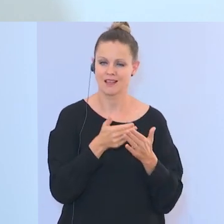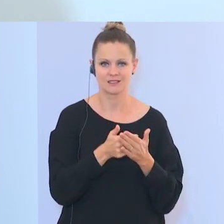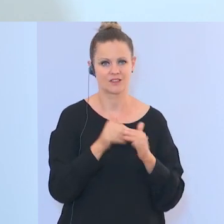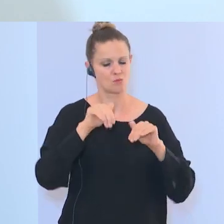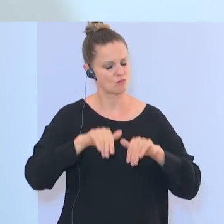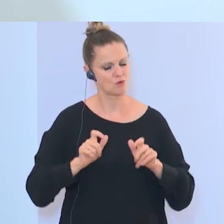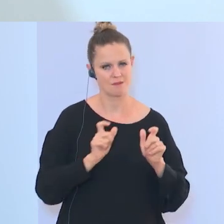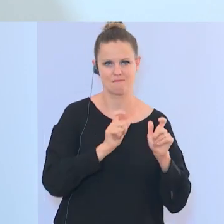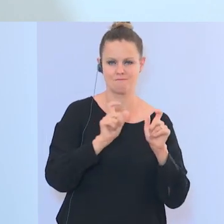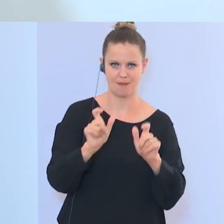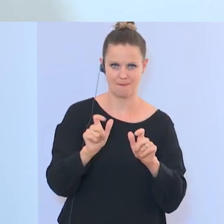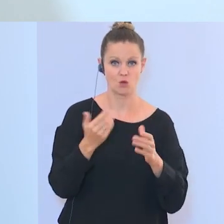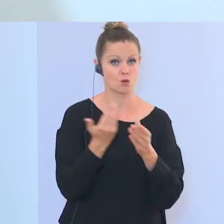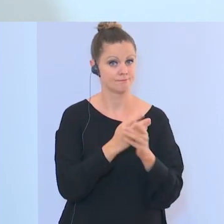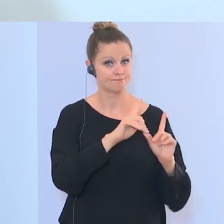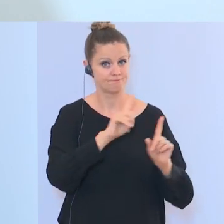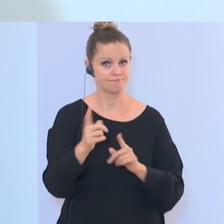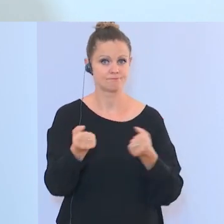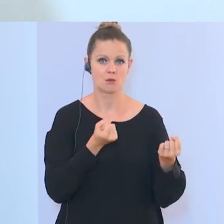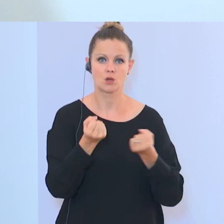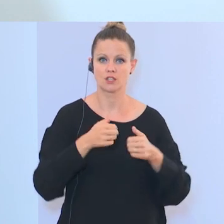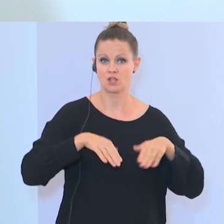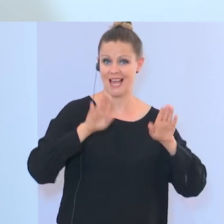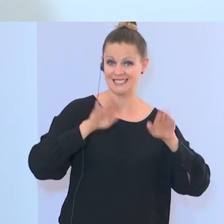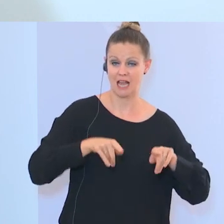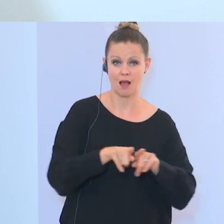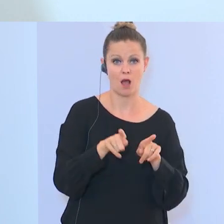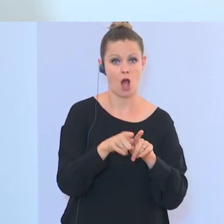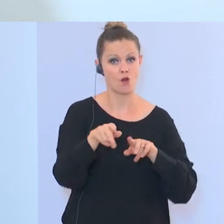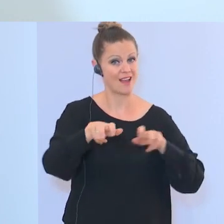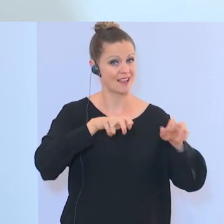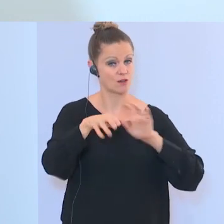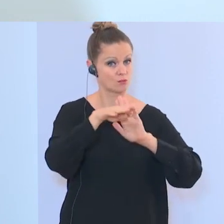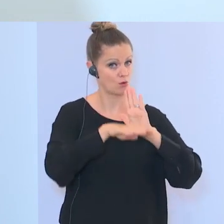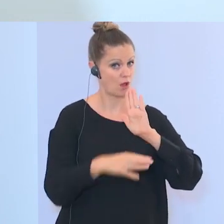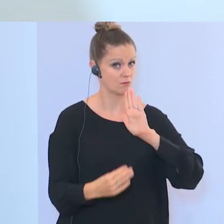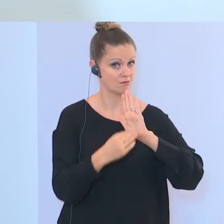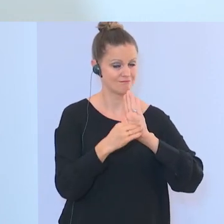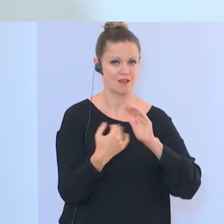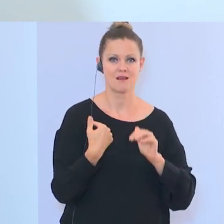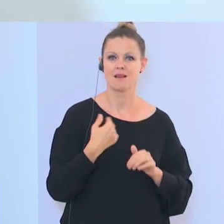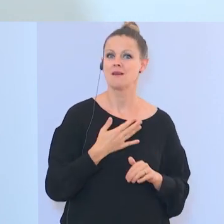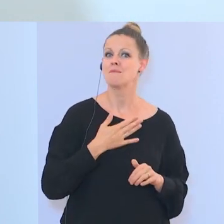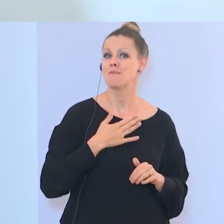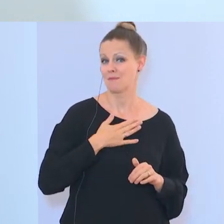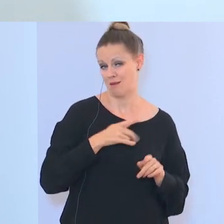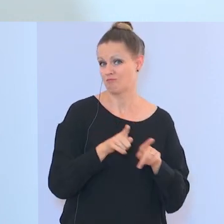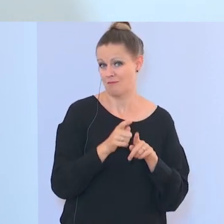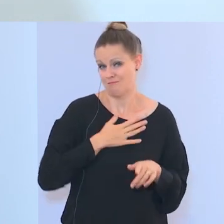Die Dokumentationsstelle Politischer Islam ist auch im Regierungsprogramm verankert. Es war schon immer einer meiner ersten Schwerpunkte,